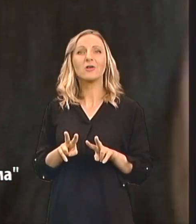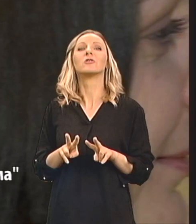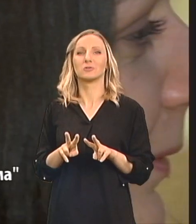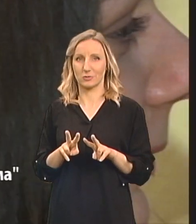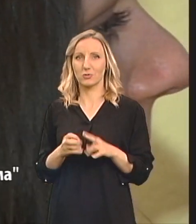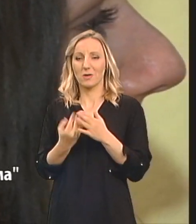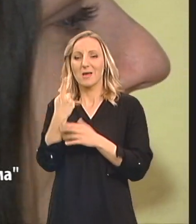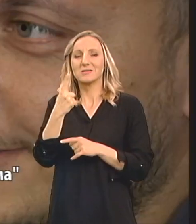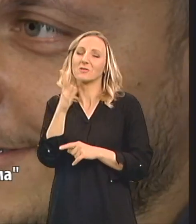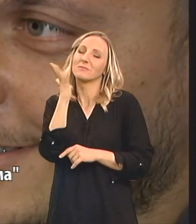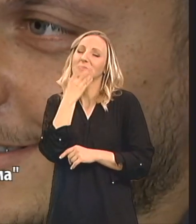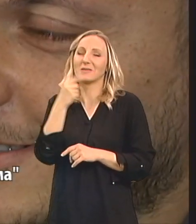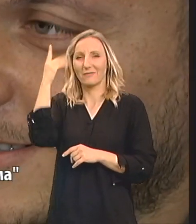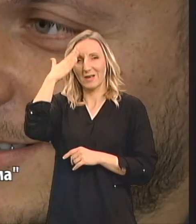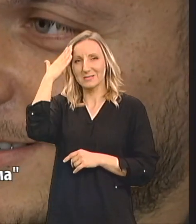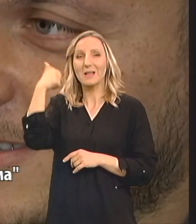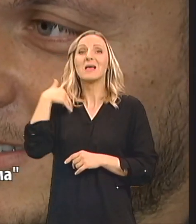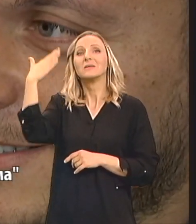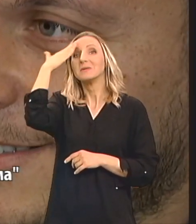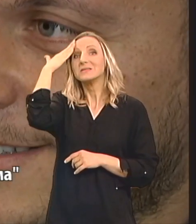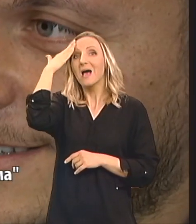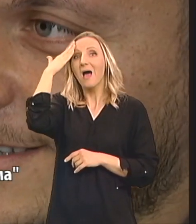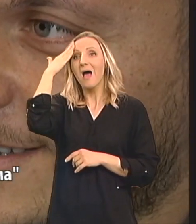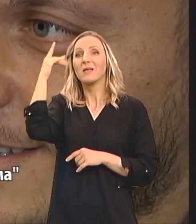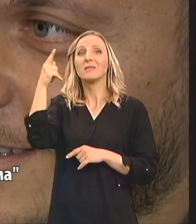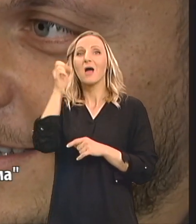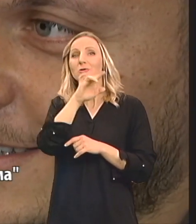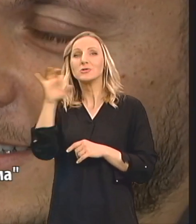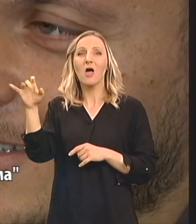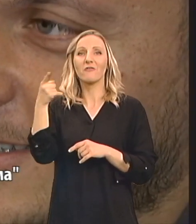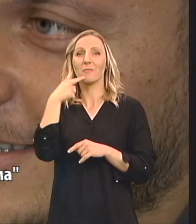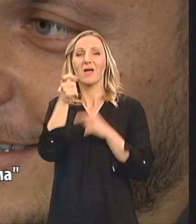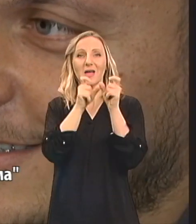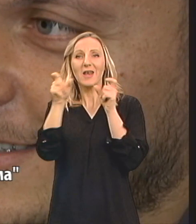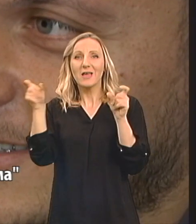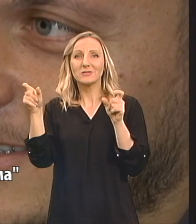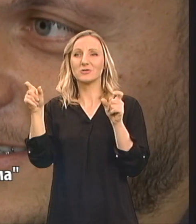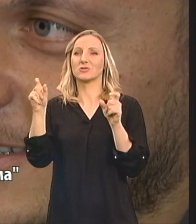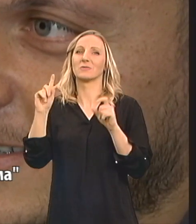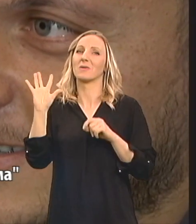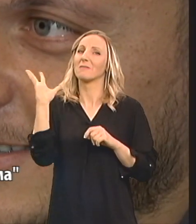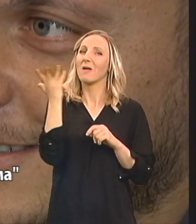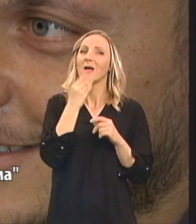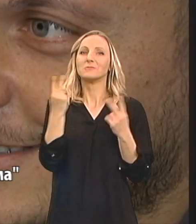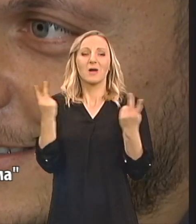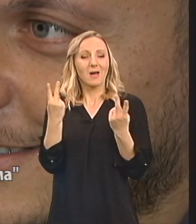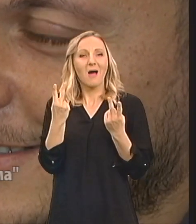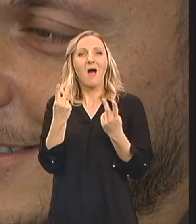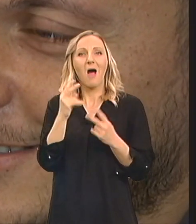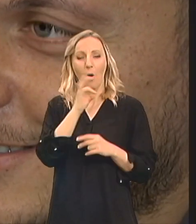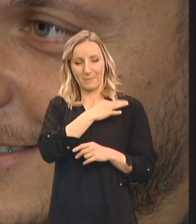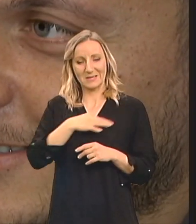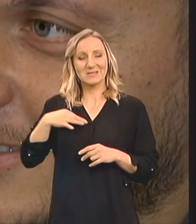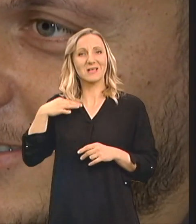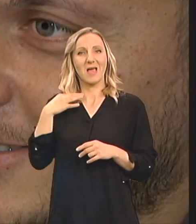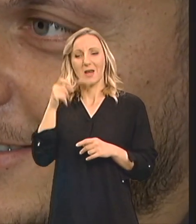divan san Sanjala sam slovima, riječima koje se nižu u najljepše niske bisera Oko vrata nekih